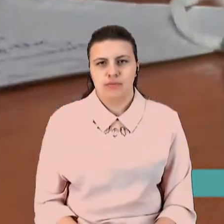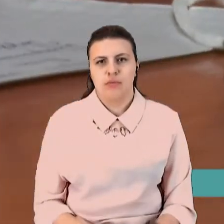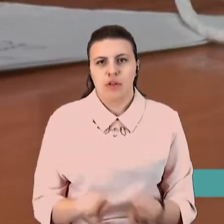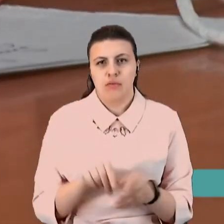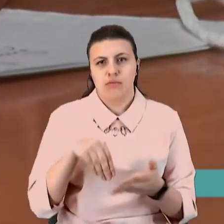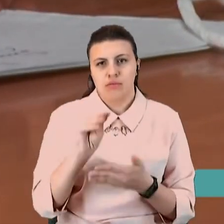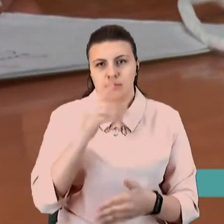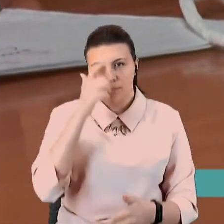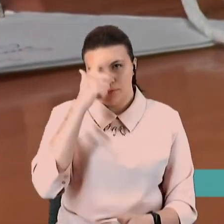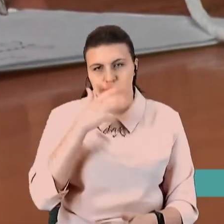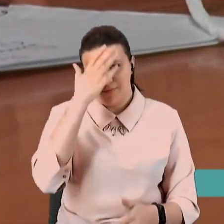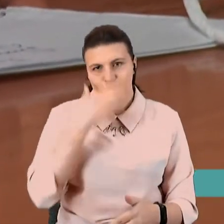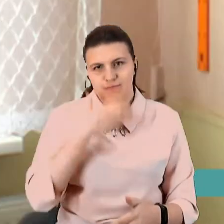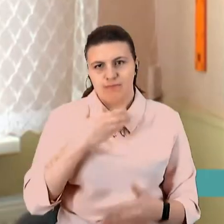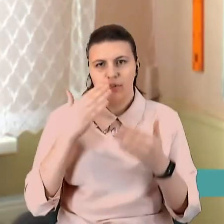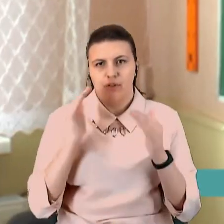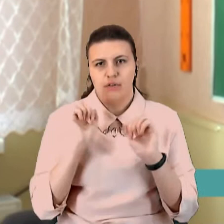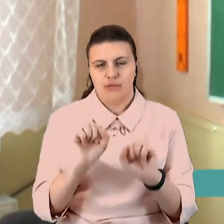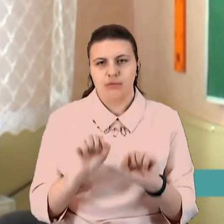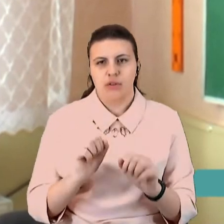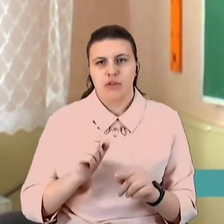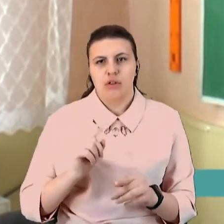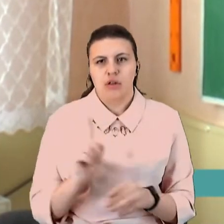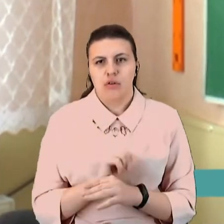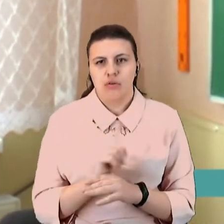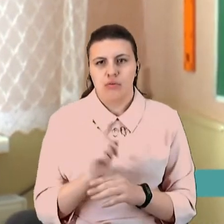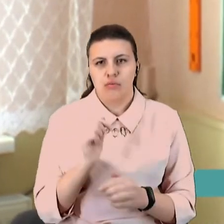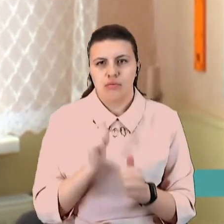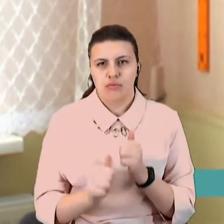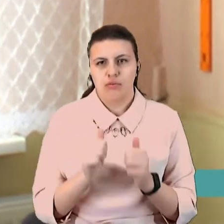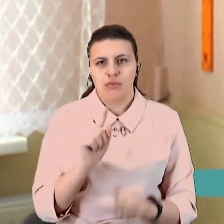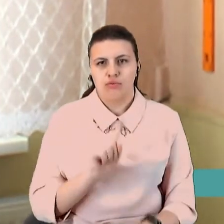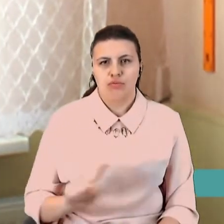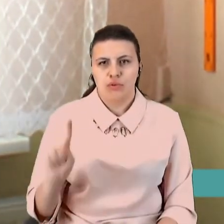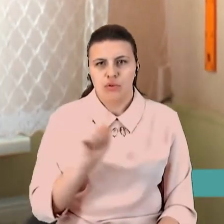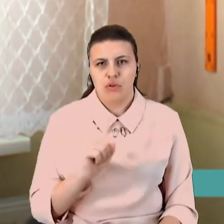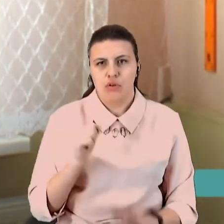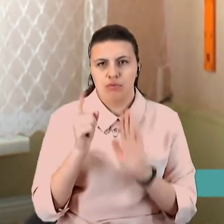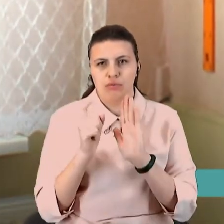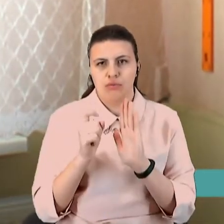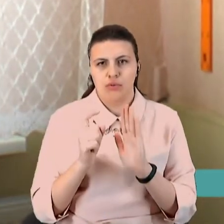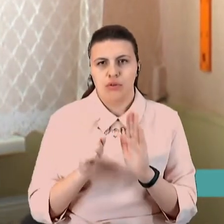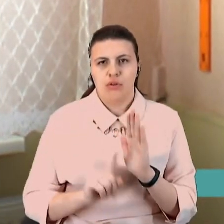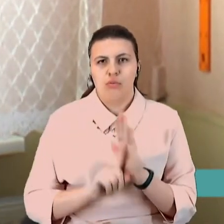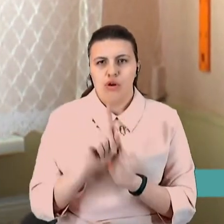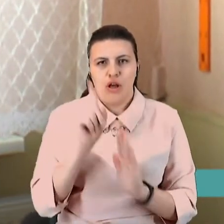екран. Розповідає, за нормами щогодини мають обробляти його антисептиком. Спочатку не зовсім було зручно, але ми звикаємо,